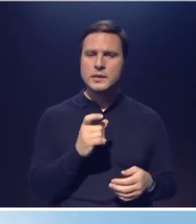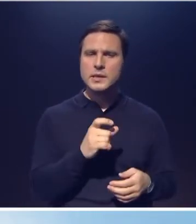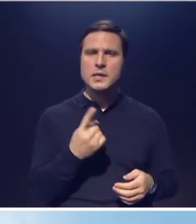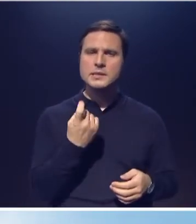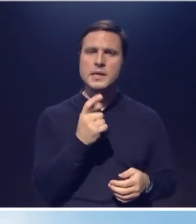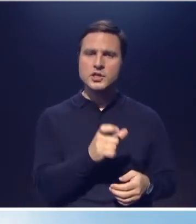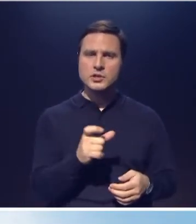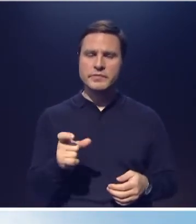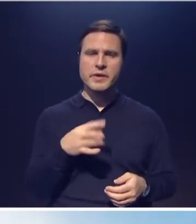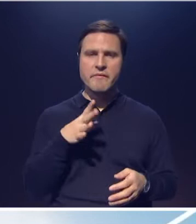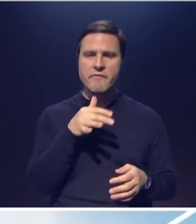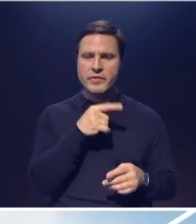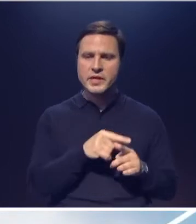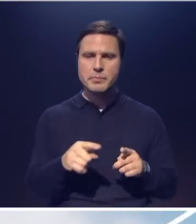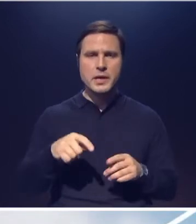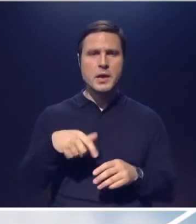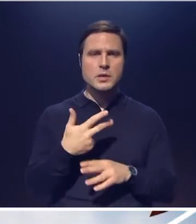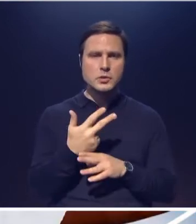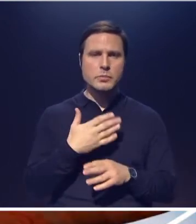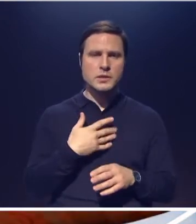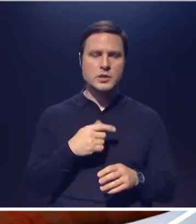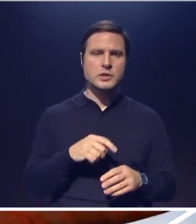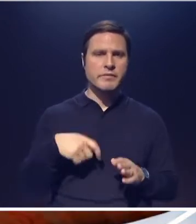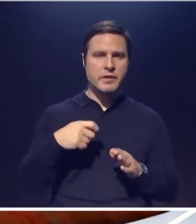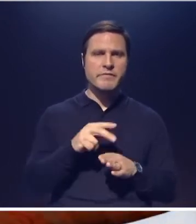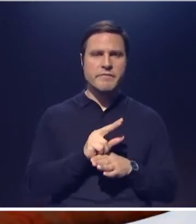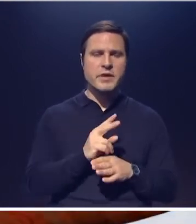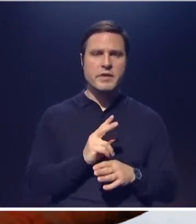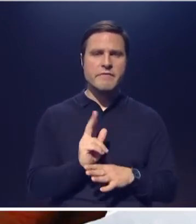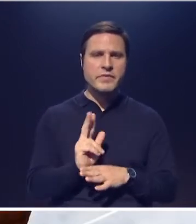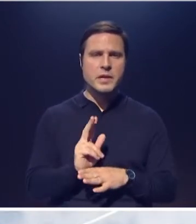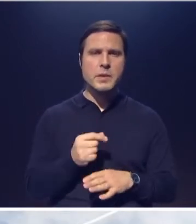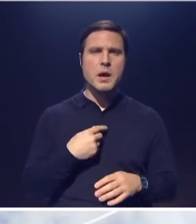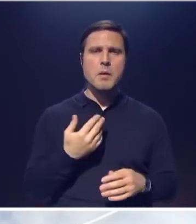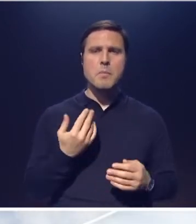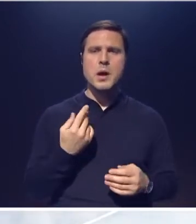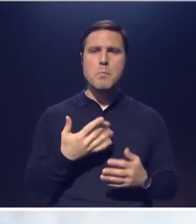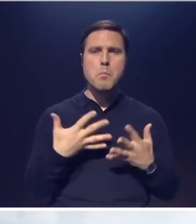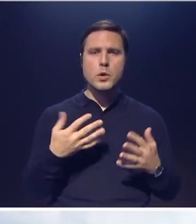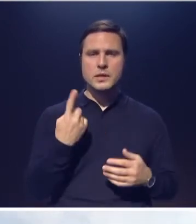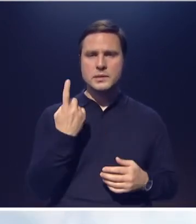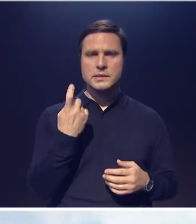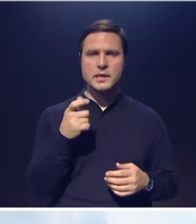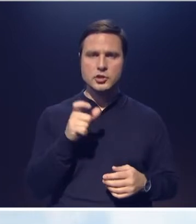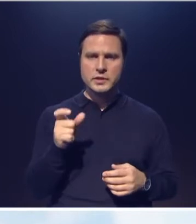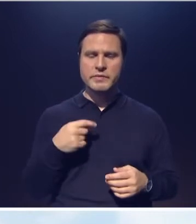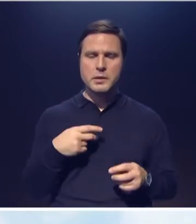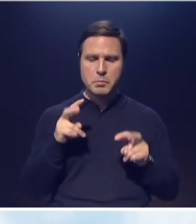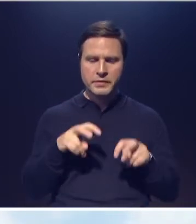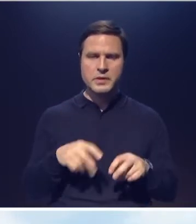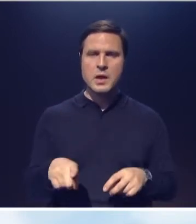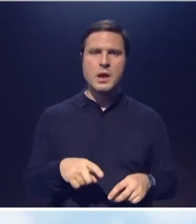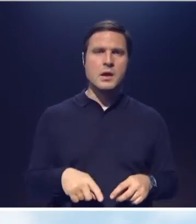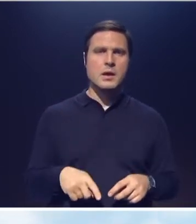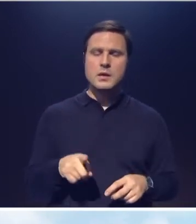съемок нашего фильма, идущих к черту. Мы более ста человек проверили. Ну, способности ноль.